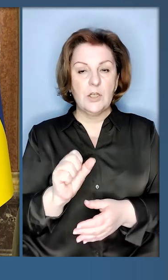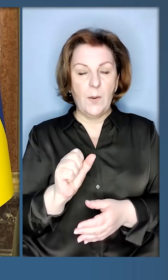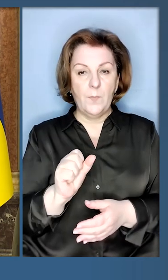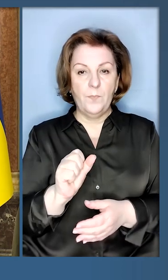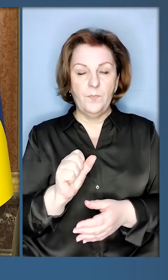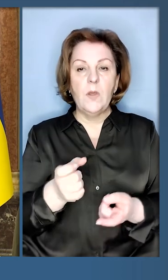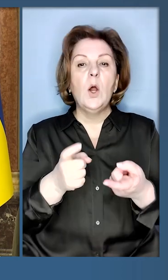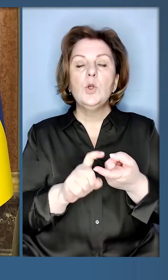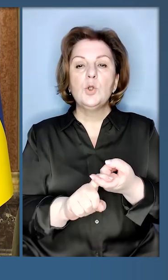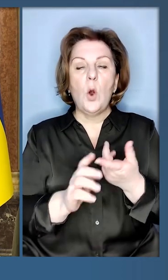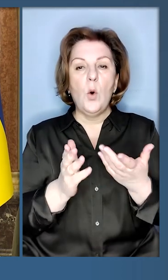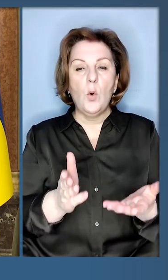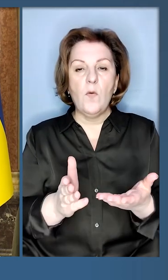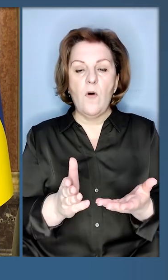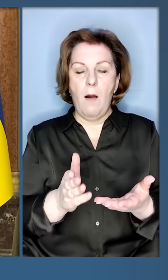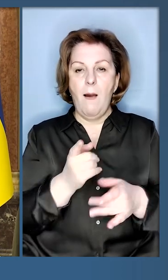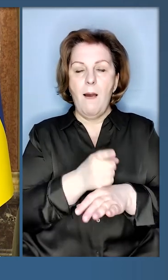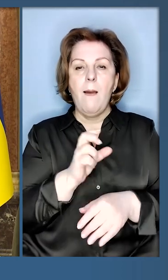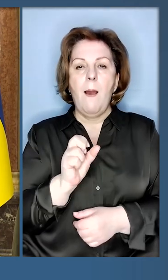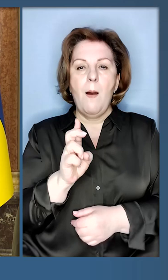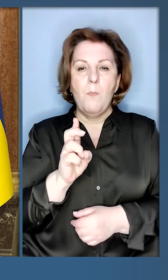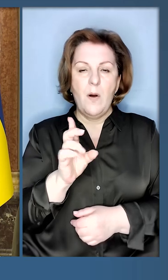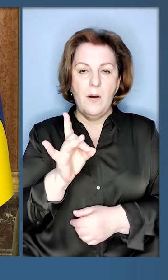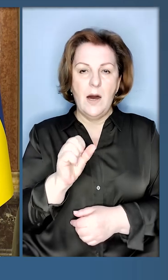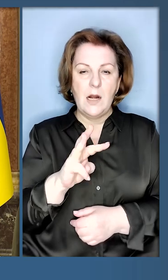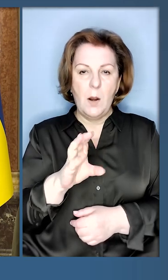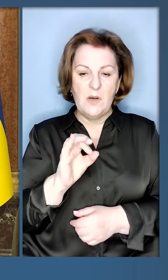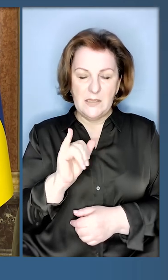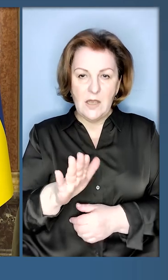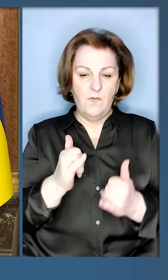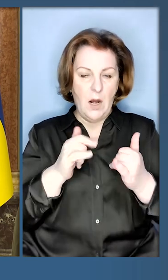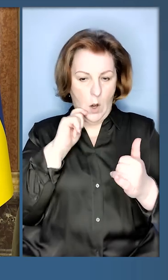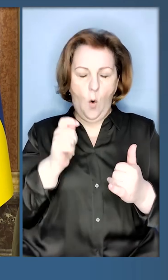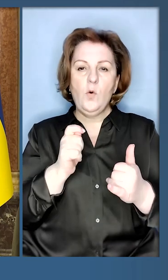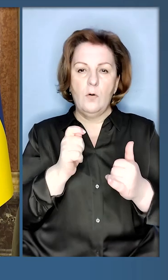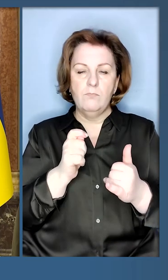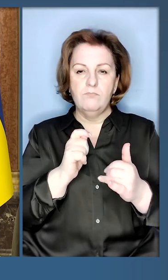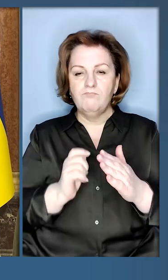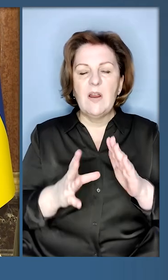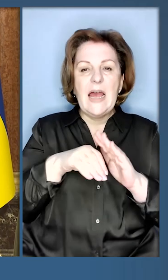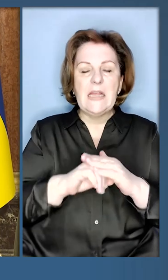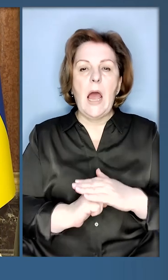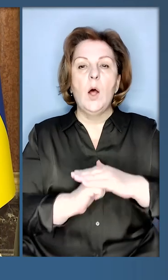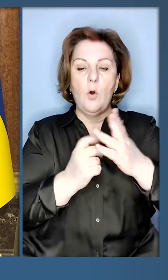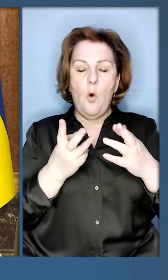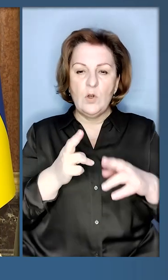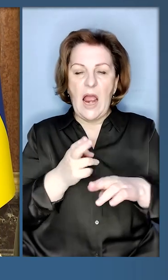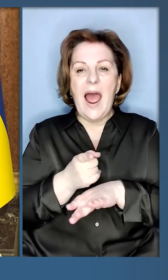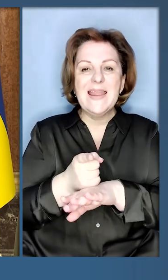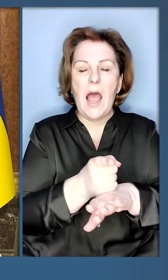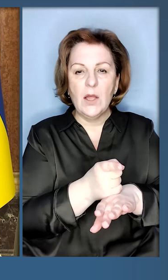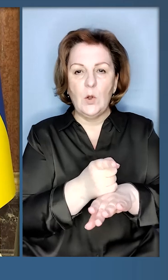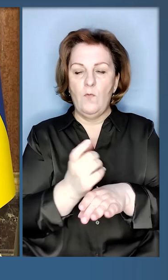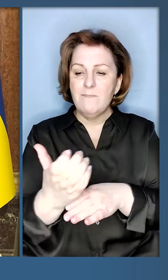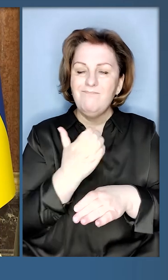щодо абрамсів для України вже заклало таку основу для танкової коаліції.